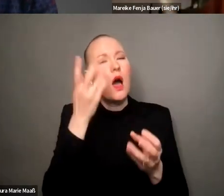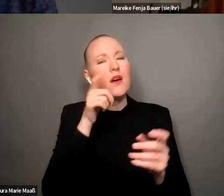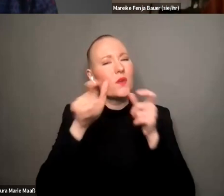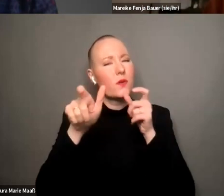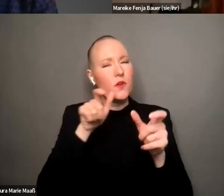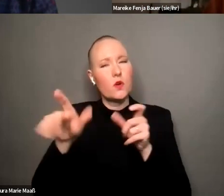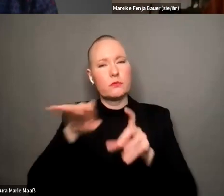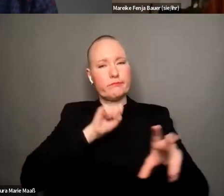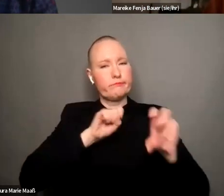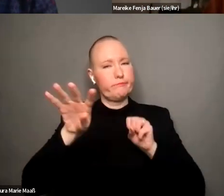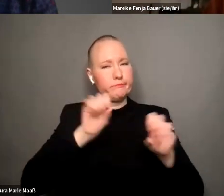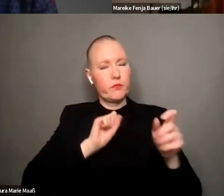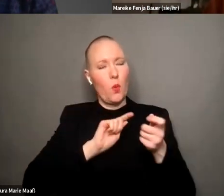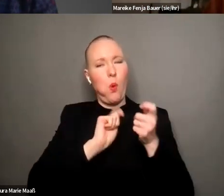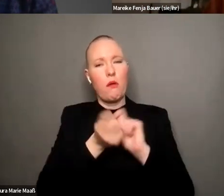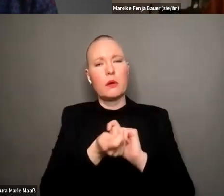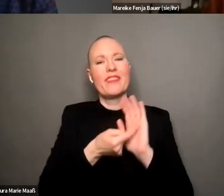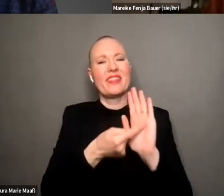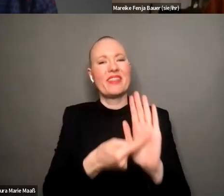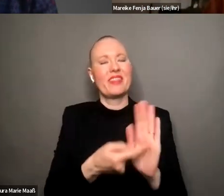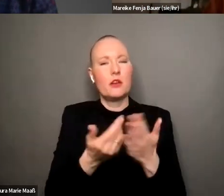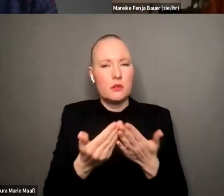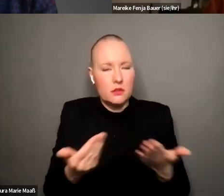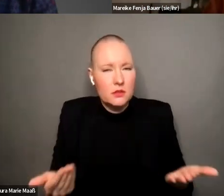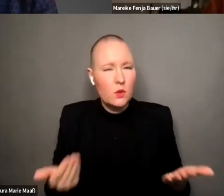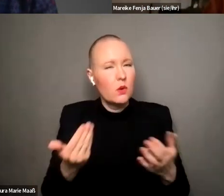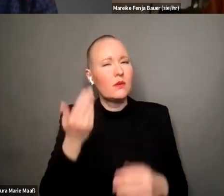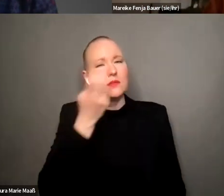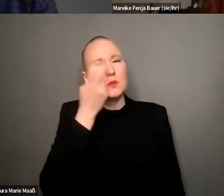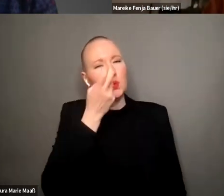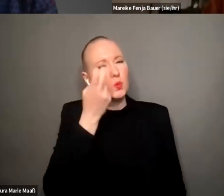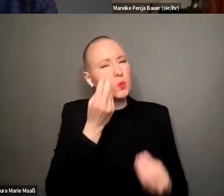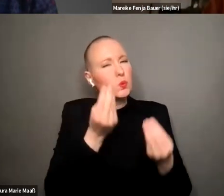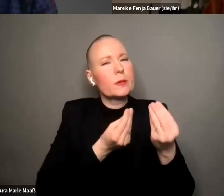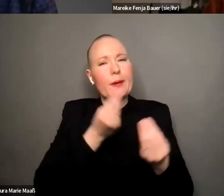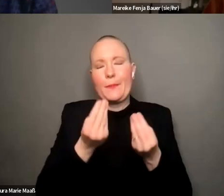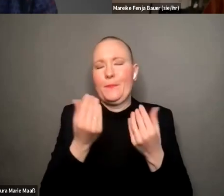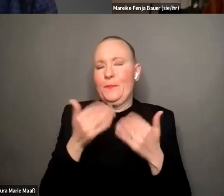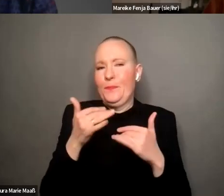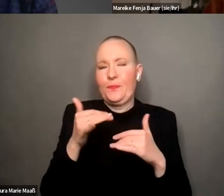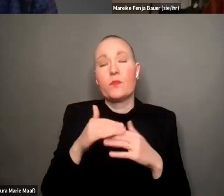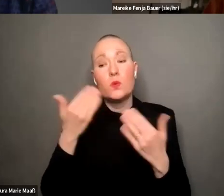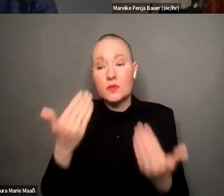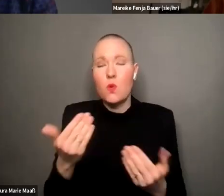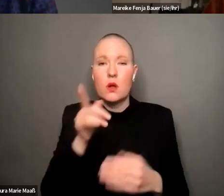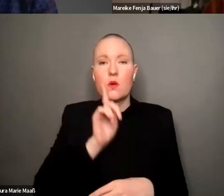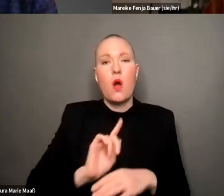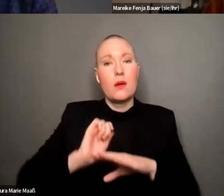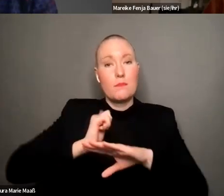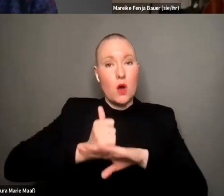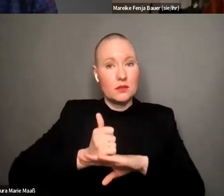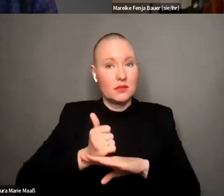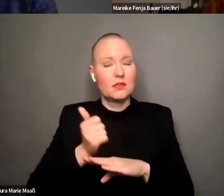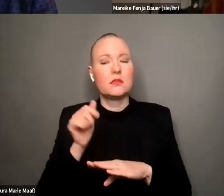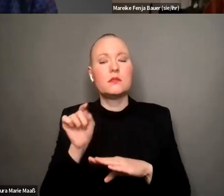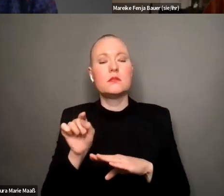boss element war ja auch durchaus irgendwie auf plattformen wie tiktok und instagram